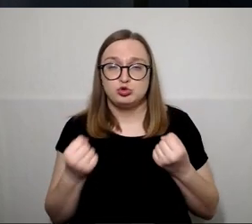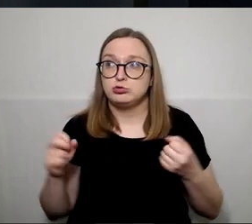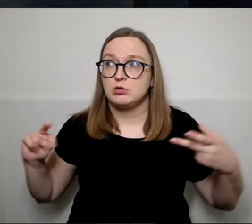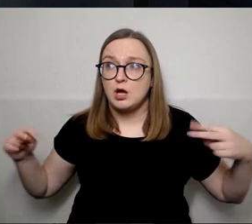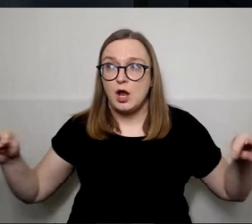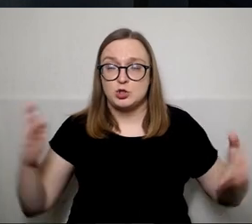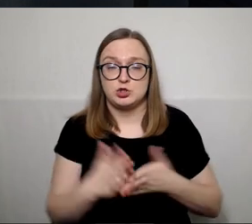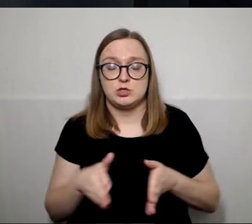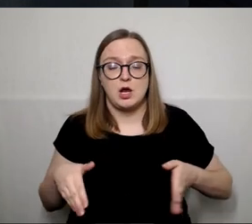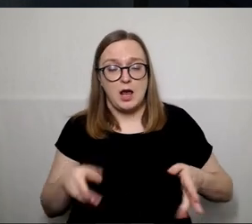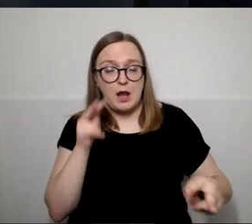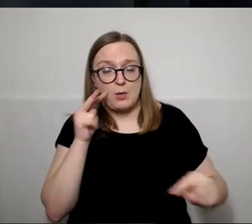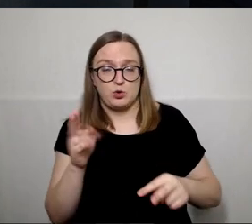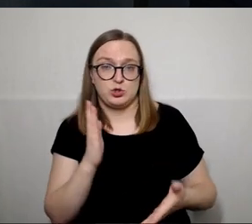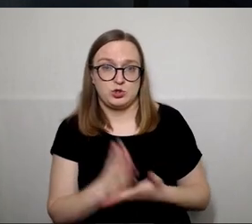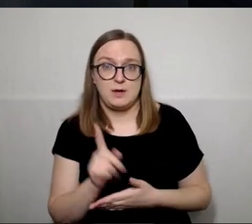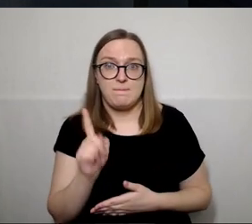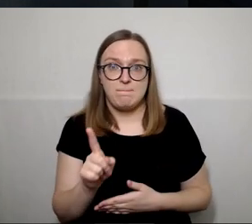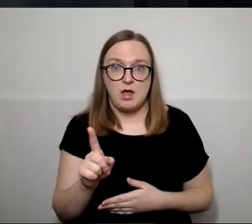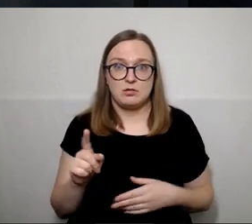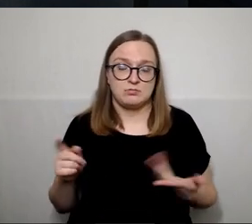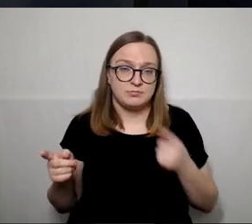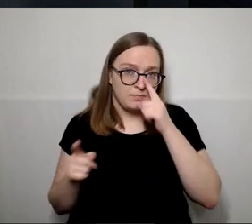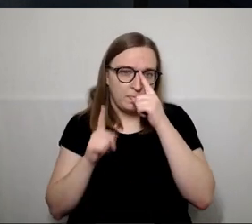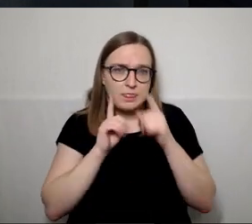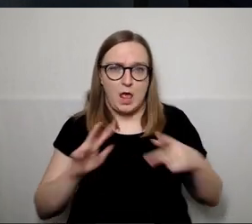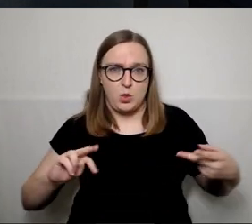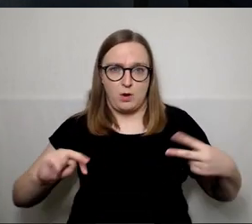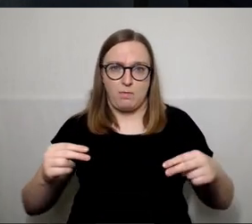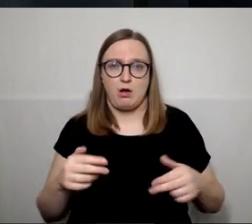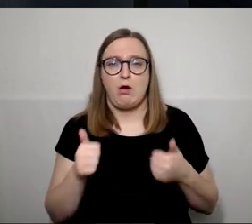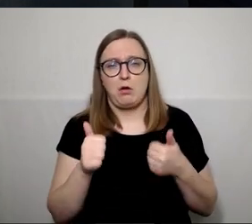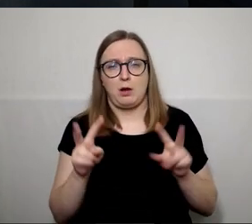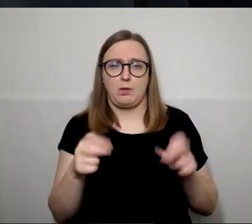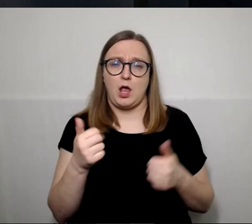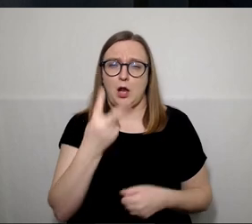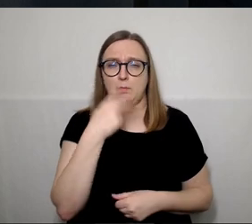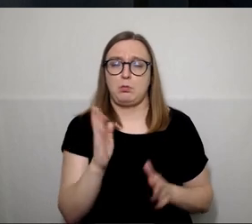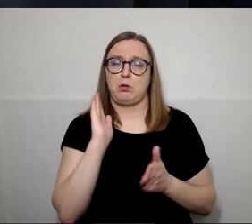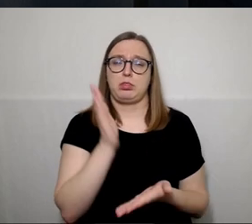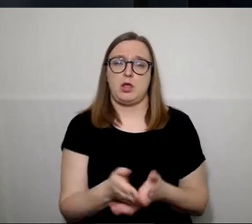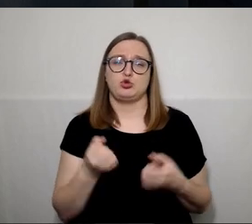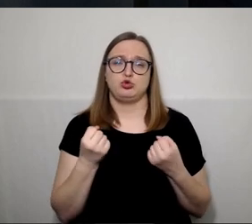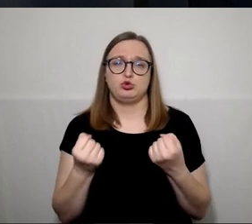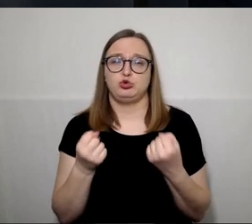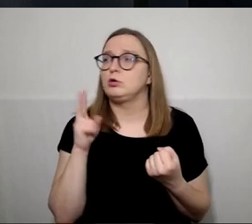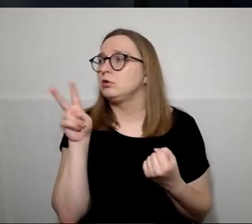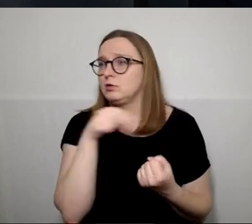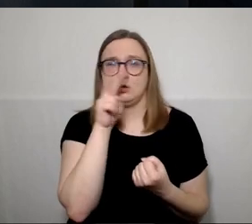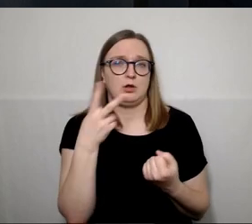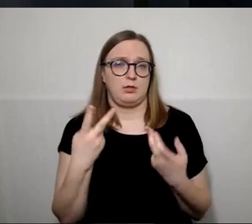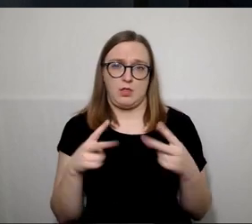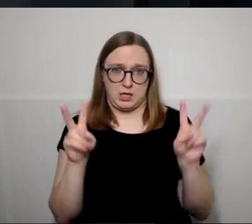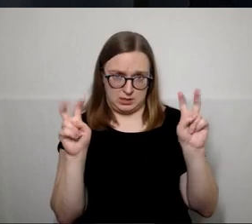kelią, bet tuos aplinkos nenorim keisti, kadangi mums gerai važiuoti visą laiką tiesių kelių ir nesidairianti šūnus.